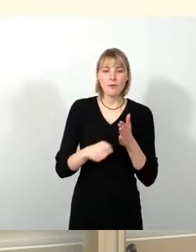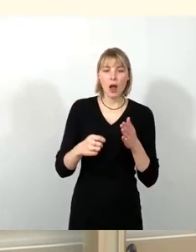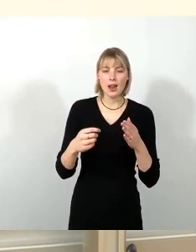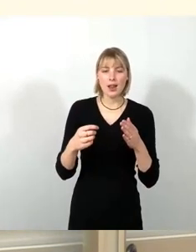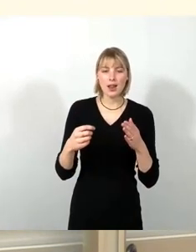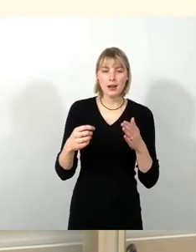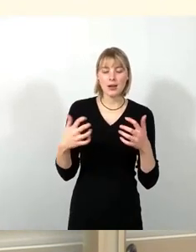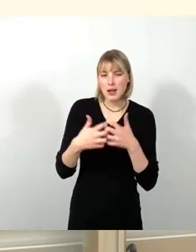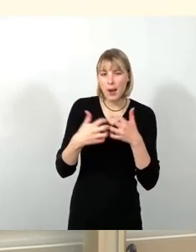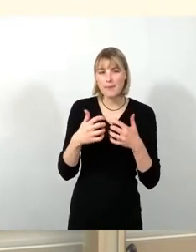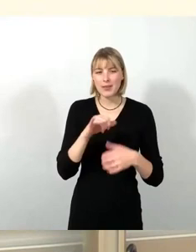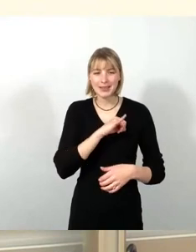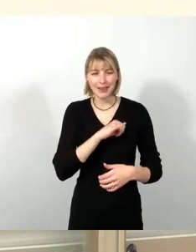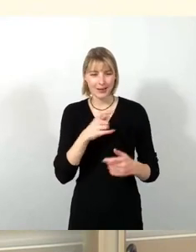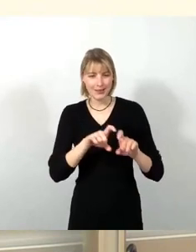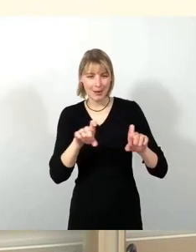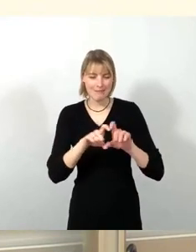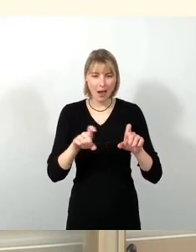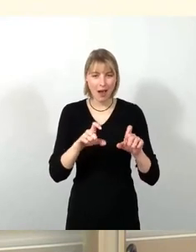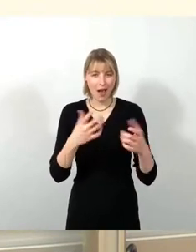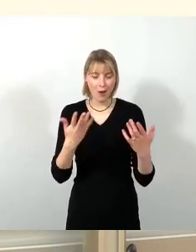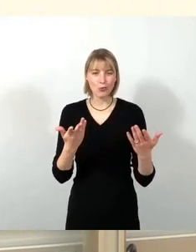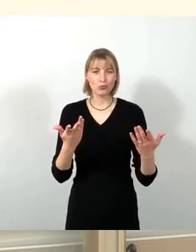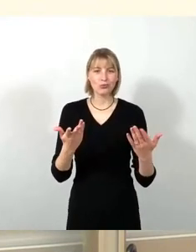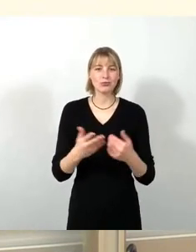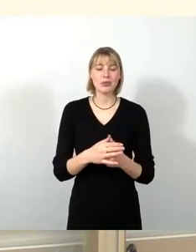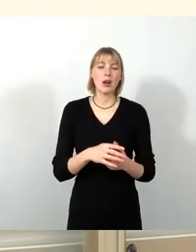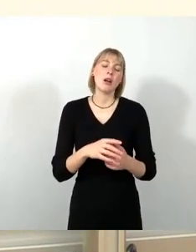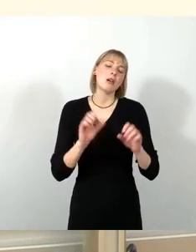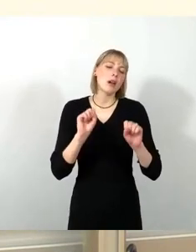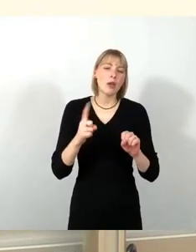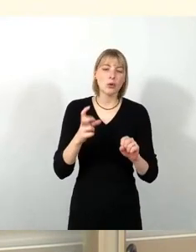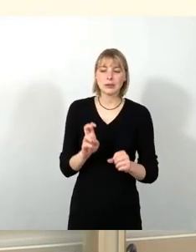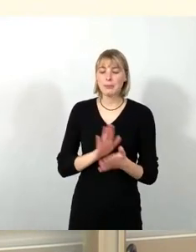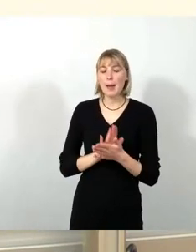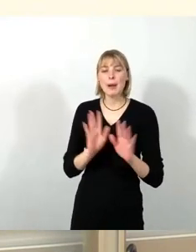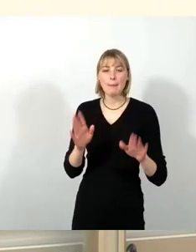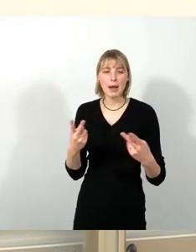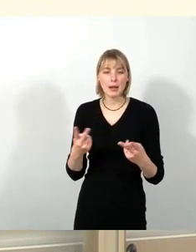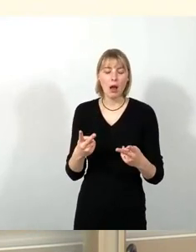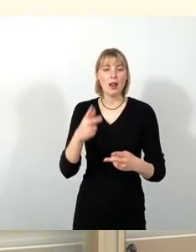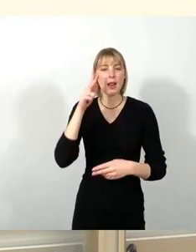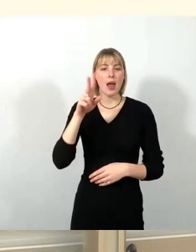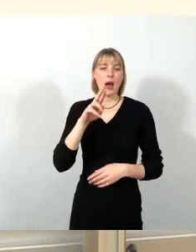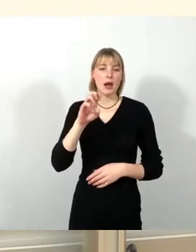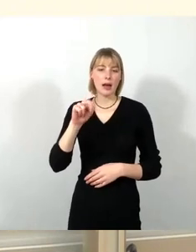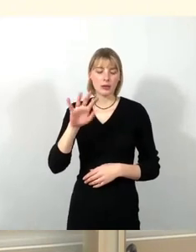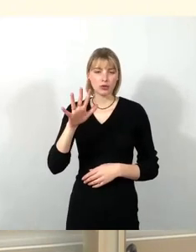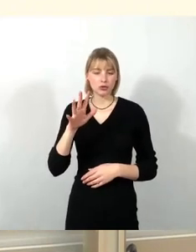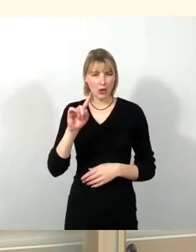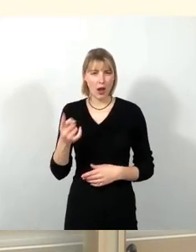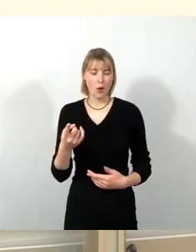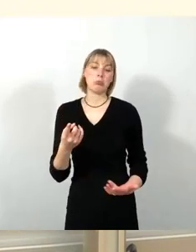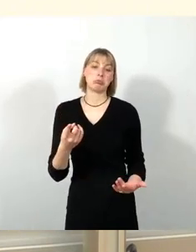Anträge stellen. Aber das hätte ich auch vom Platz machen können. Machen wir mal zu Herrn Rentsch. Also Herr Rentsch ist natürlich demagogisch, was Sie hier machen. Sie hätten